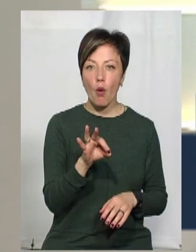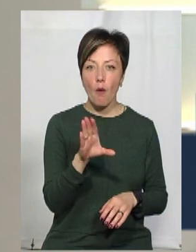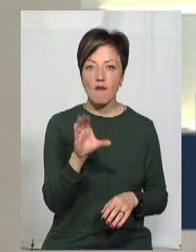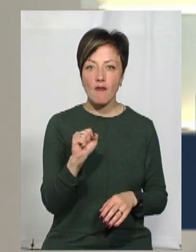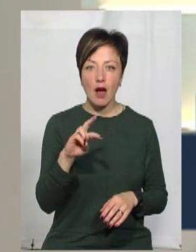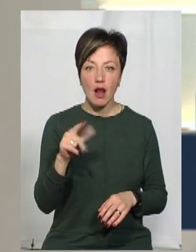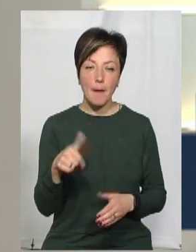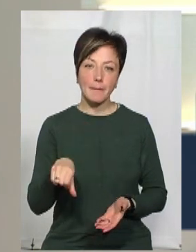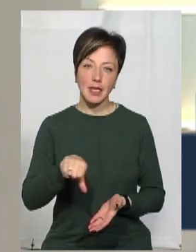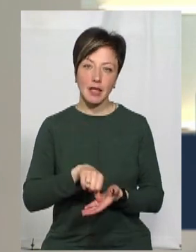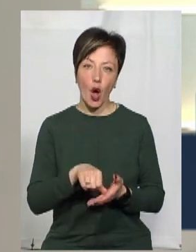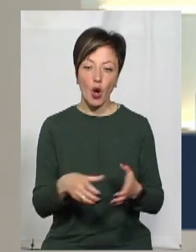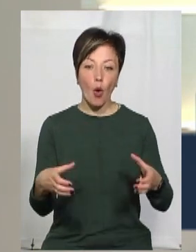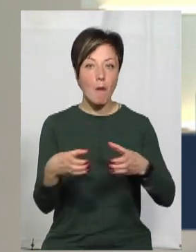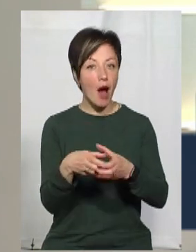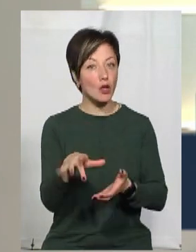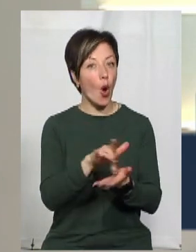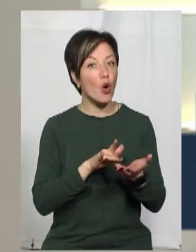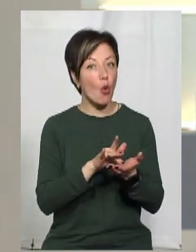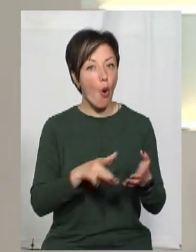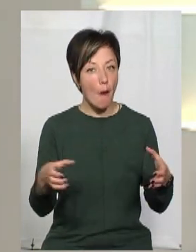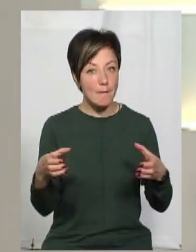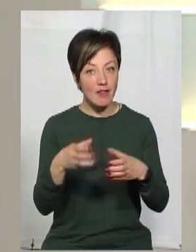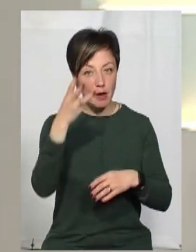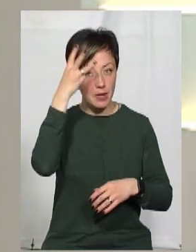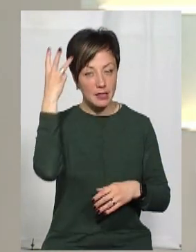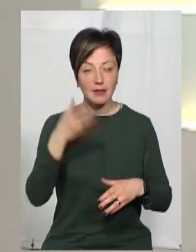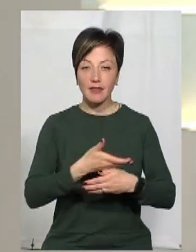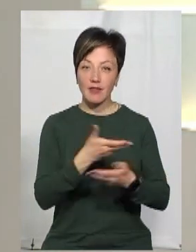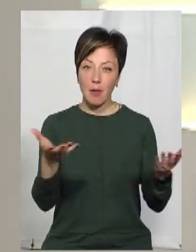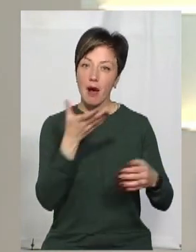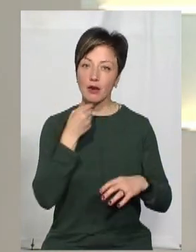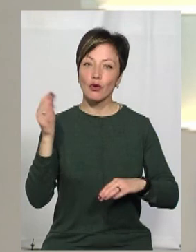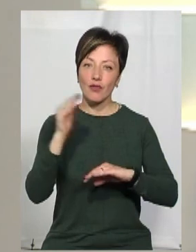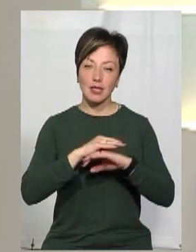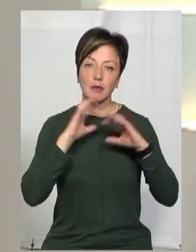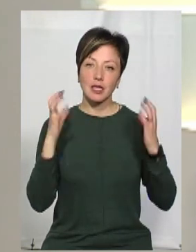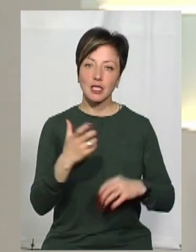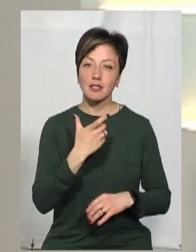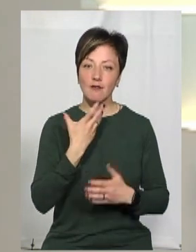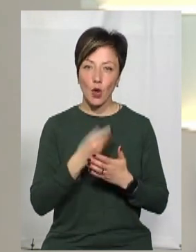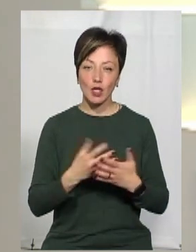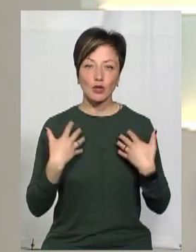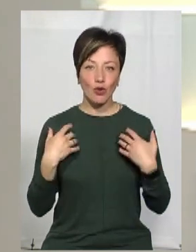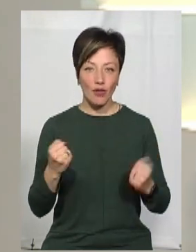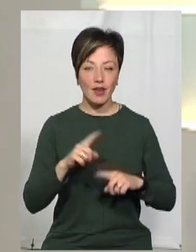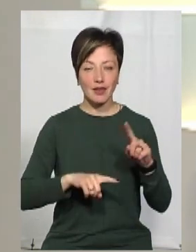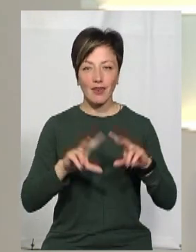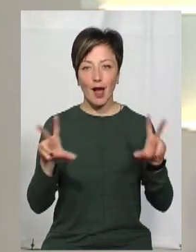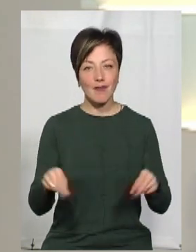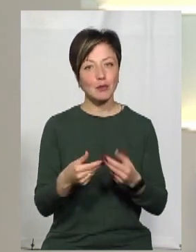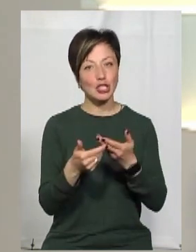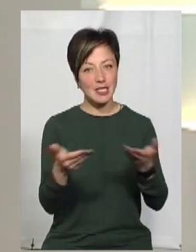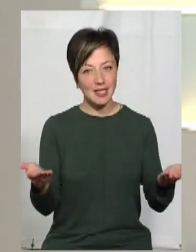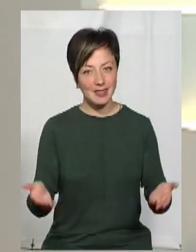Ковалем, а він представляє громаду ромів у Хмельницькому. Усім гарного вечора, бережіть своє здоров'я і своїх рідних, і нехай